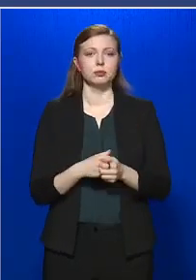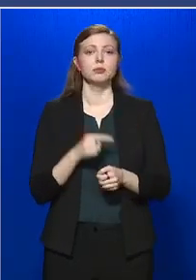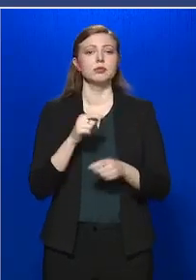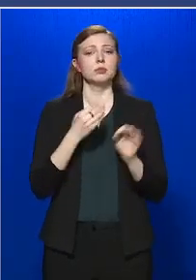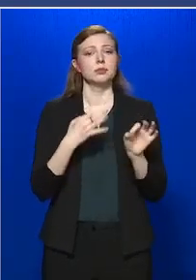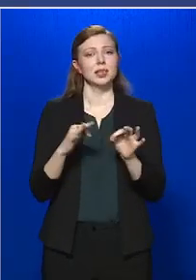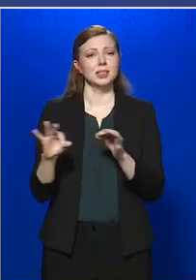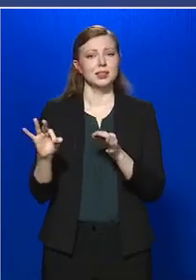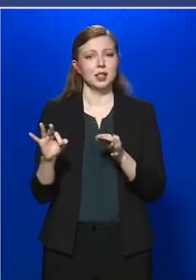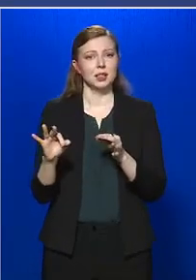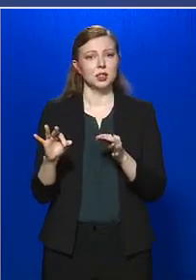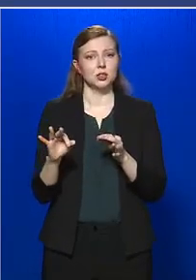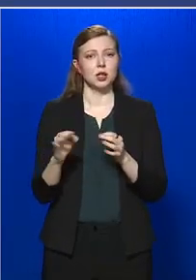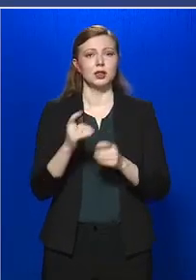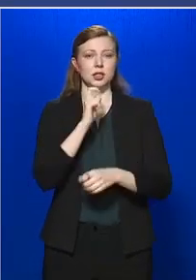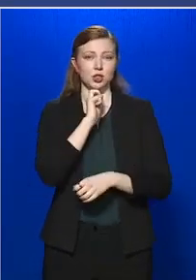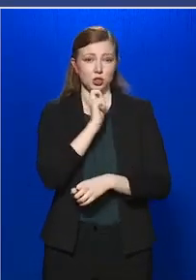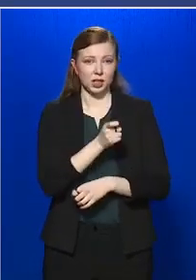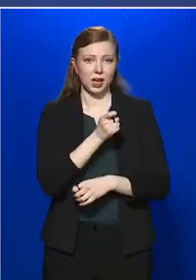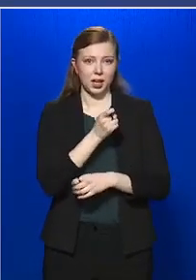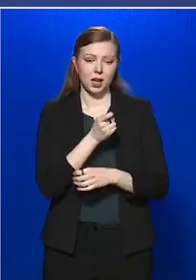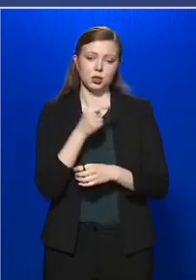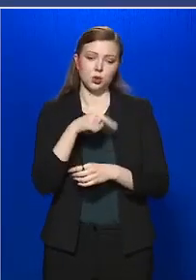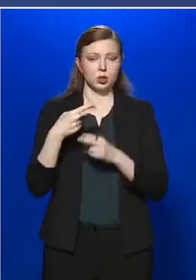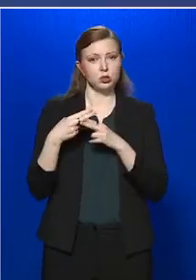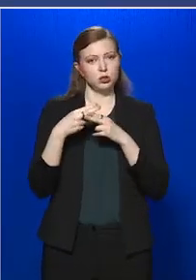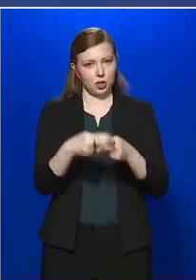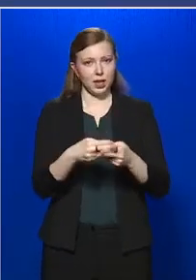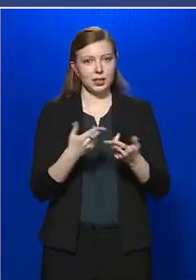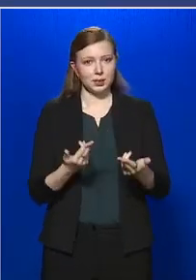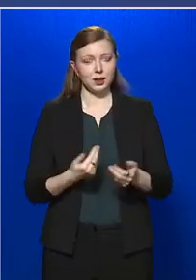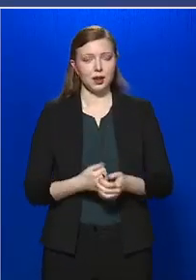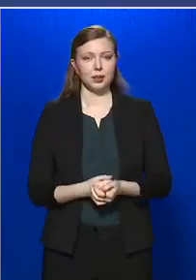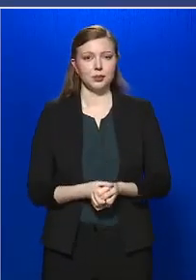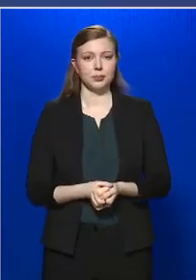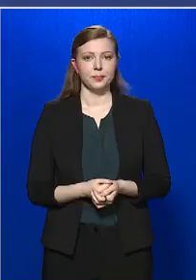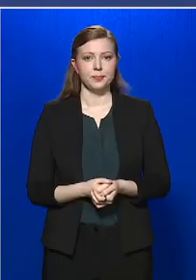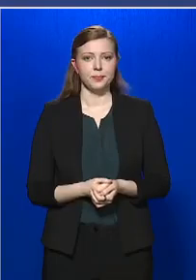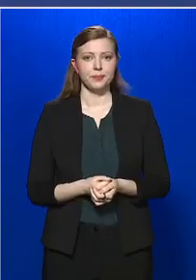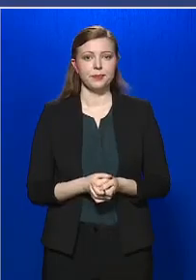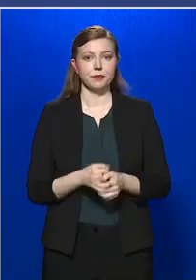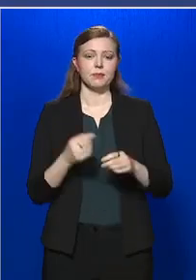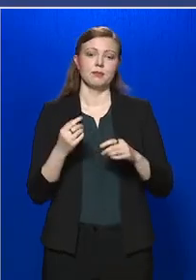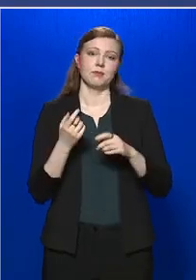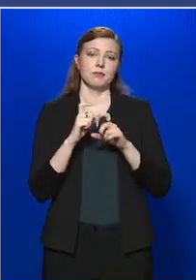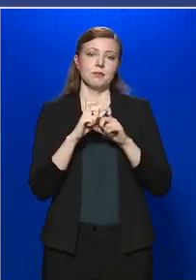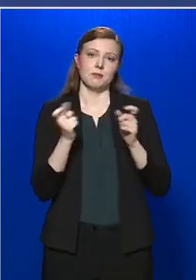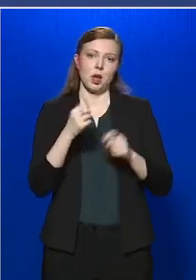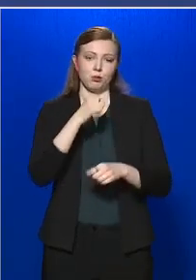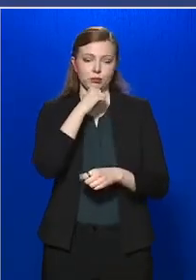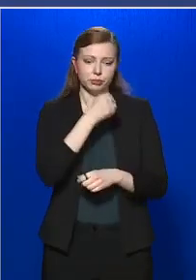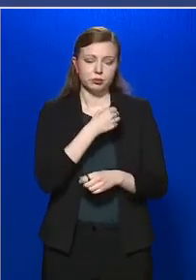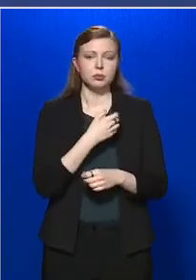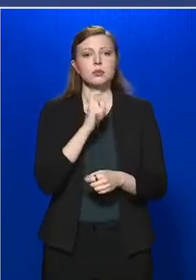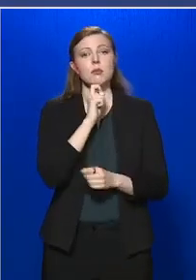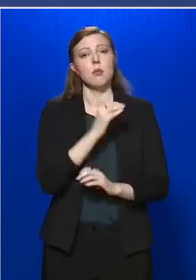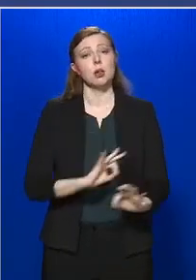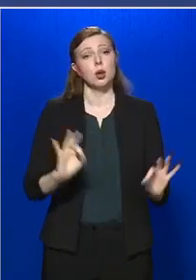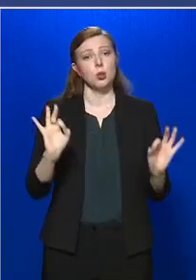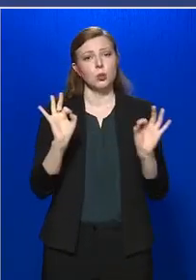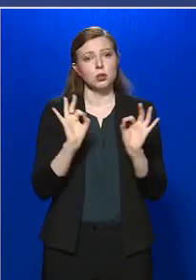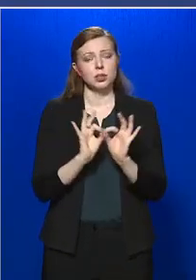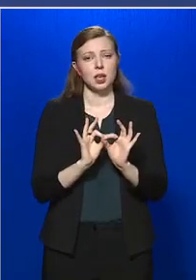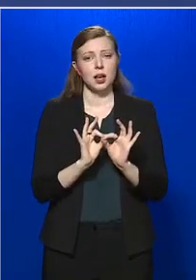az intézkedéseknek a sikeréhez hozzájárulnak. Ennek tudható be az, hogy Magyarországon Magyarországon,